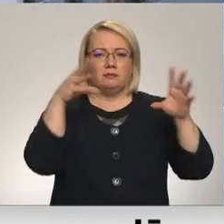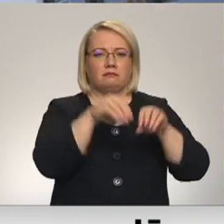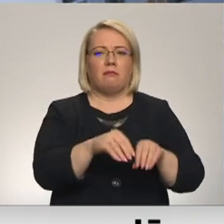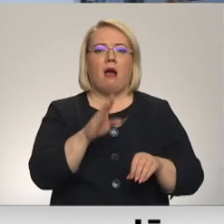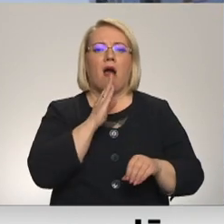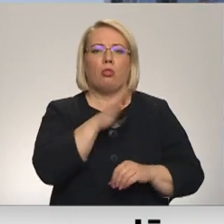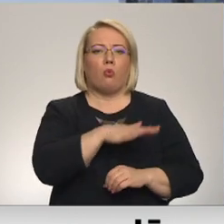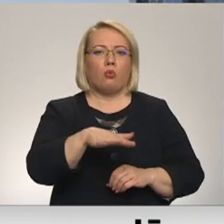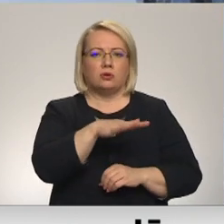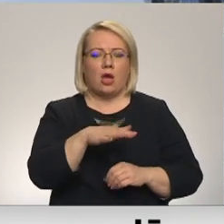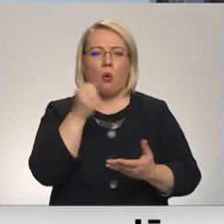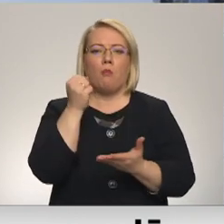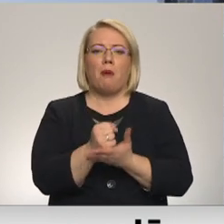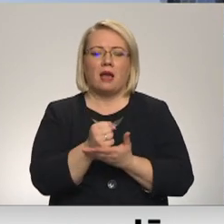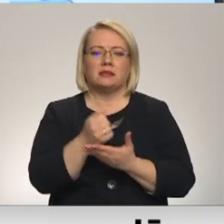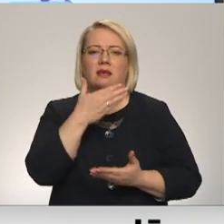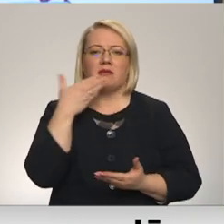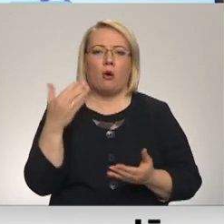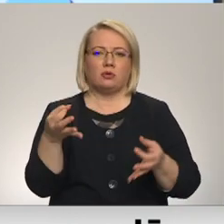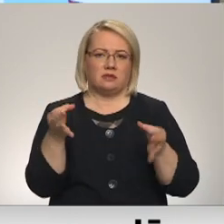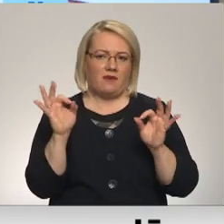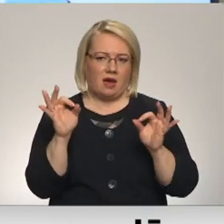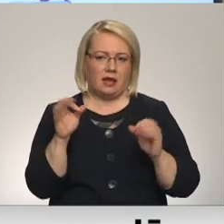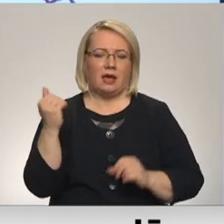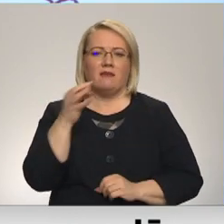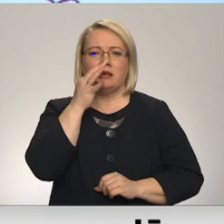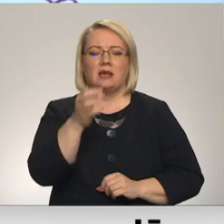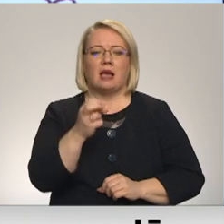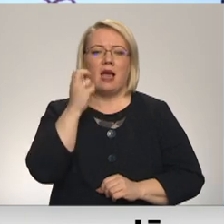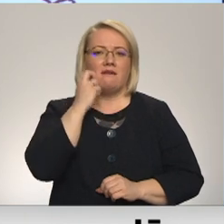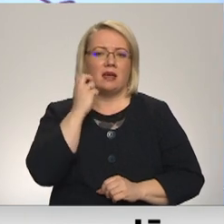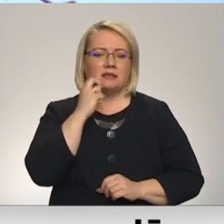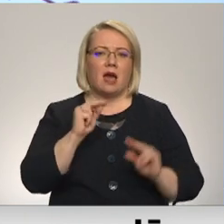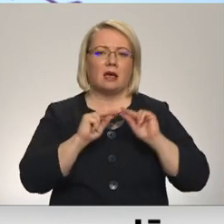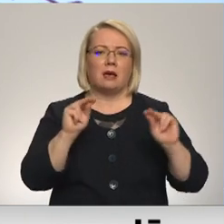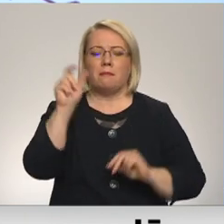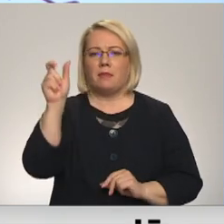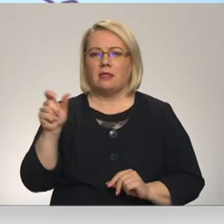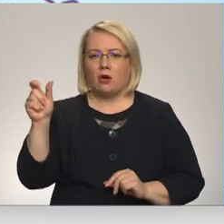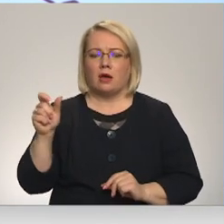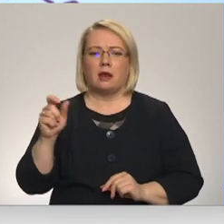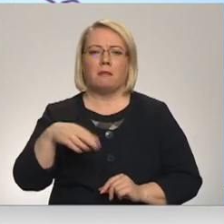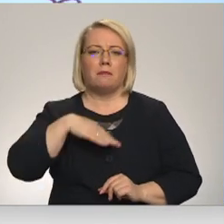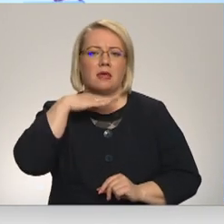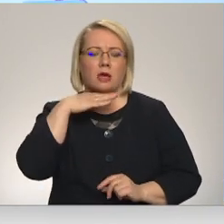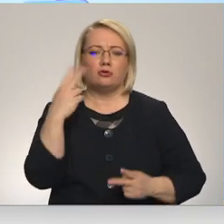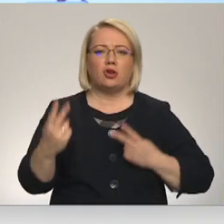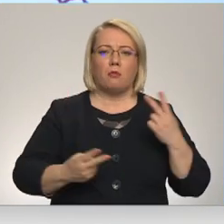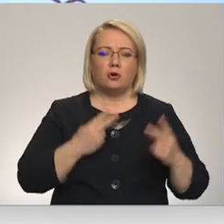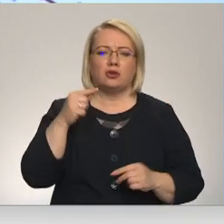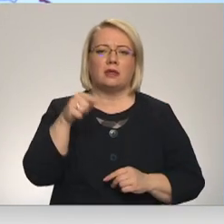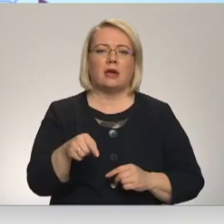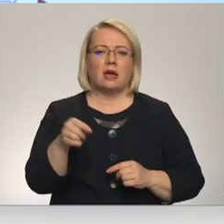pagasti vairs nav īpaši svarīgi. Vecāki un pedagogi ir pietiekoši emocionāli šajās